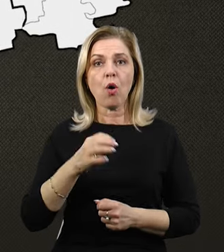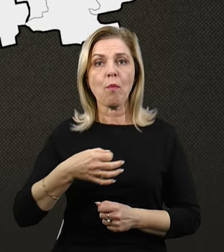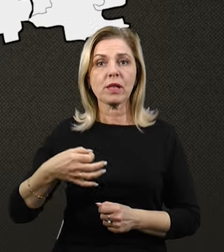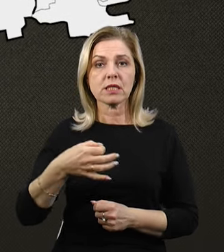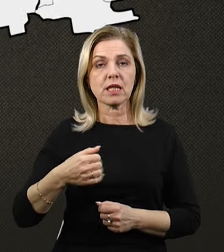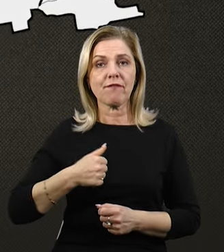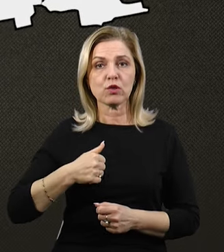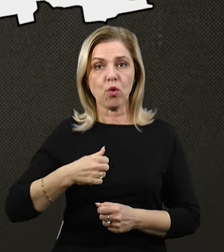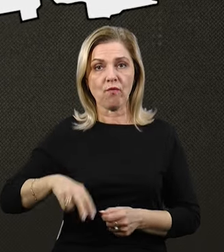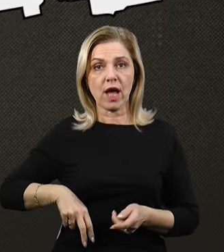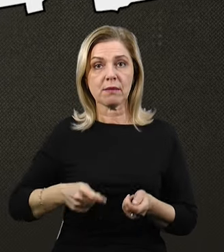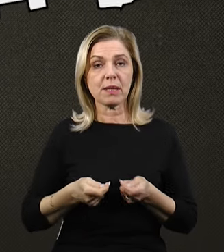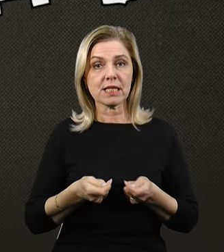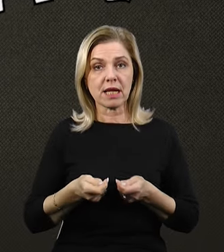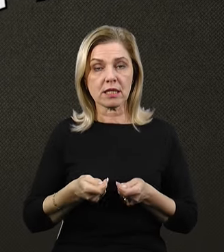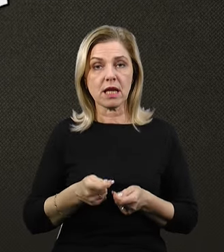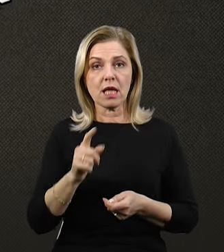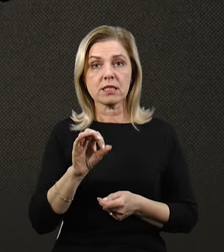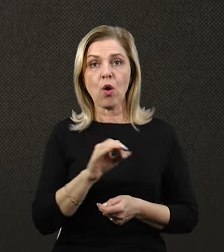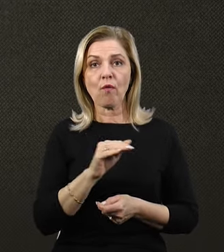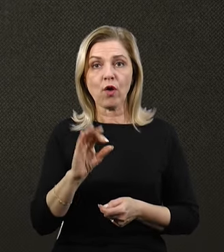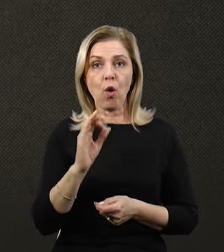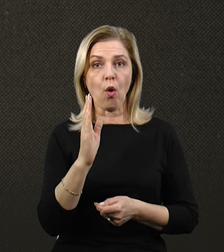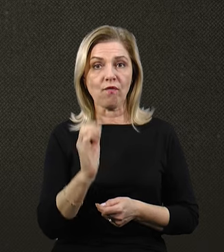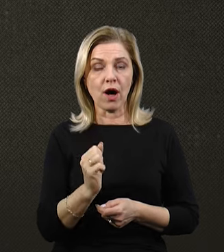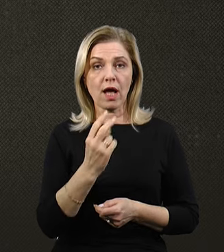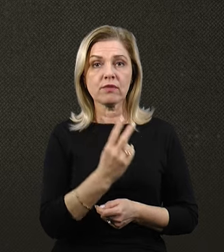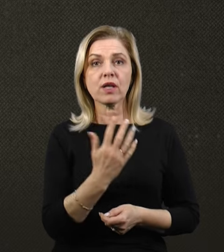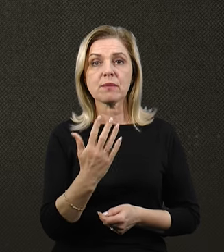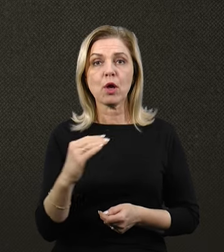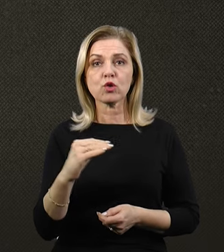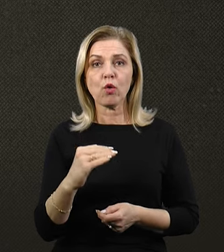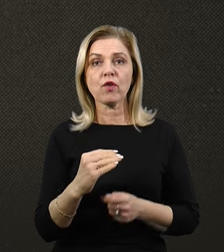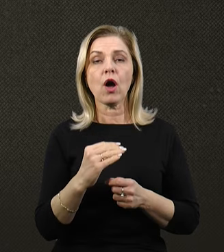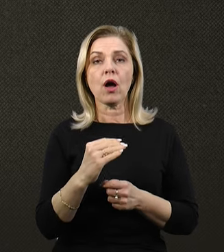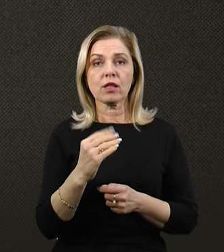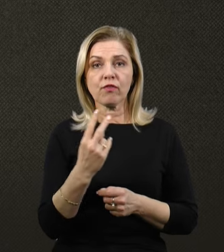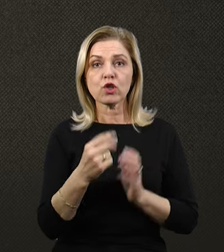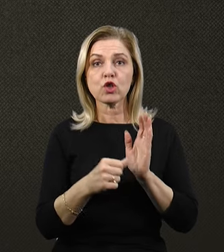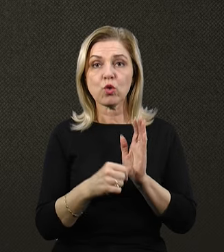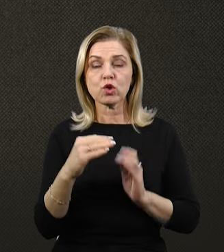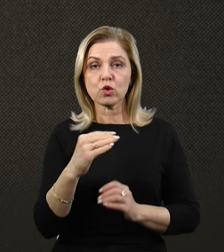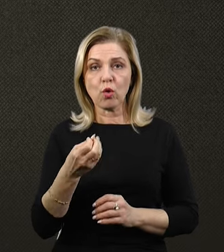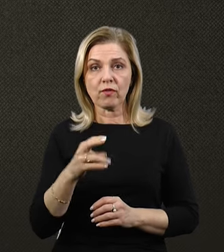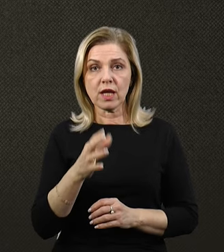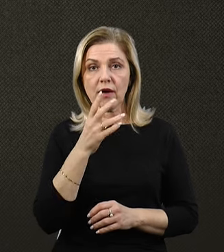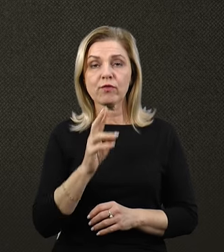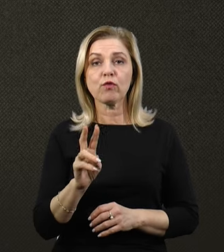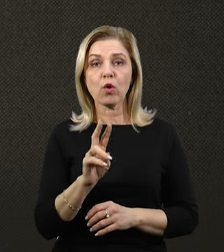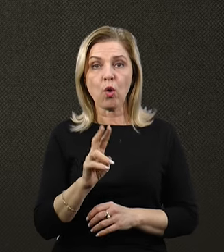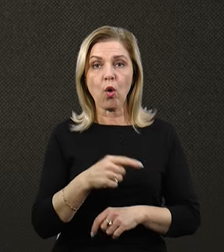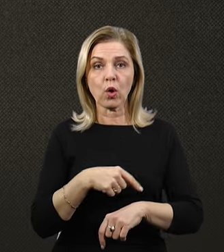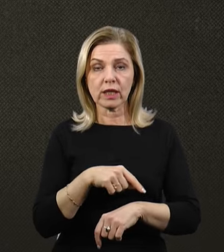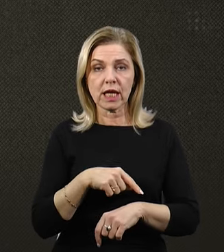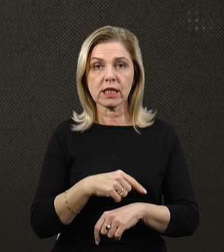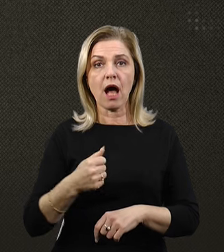адміністрації у телеграм-каналі. За інформацією ОВА, 25-го жовтня об 11.33 та 26-го жовтня о 2-й годині армія